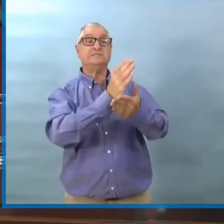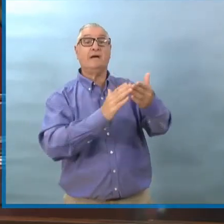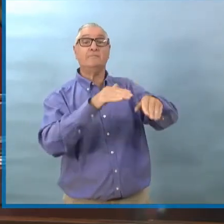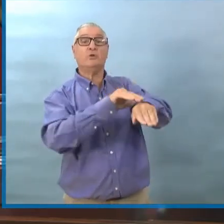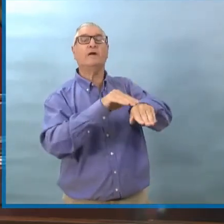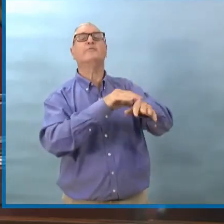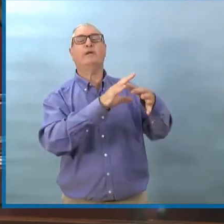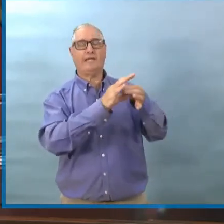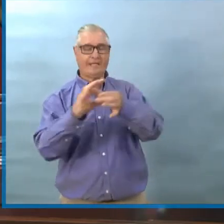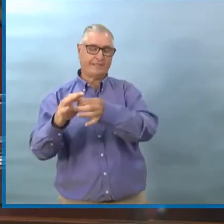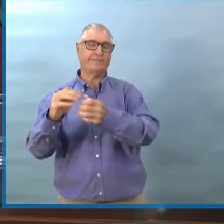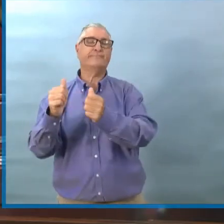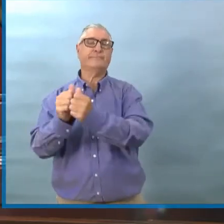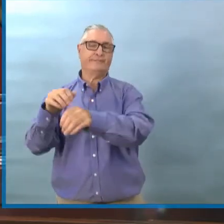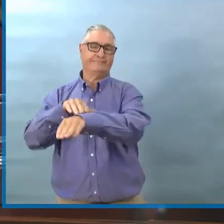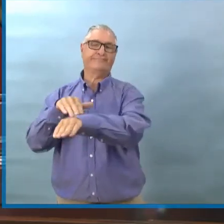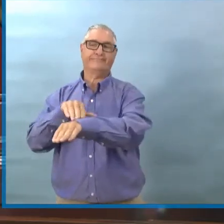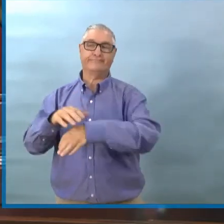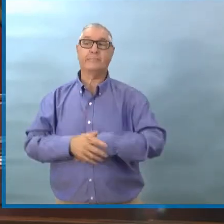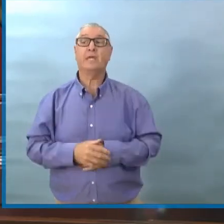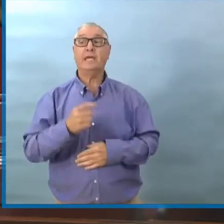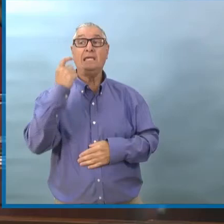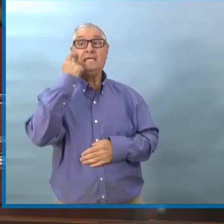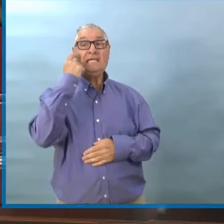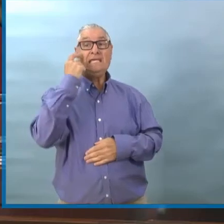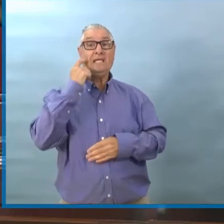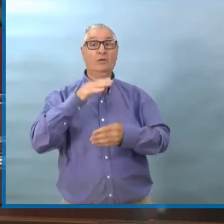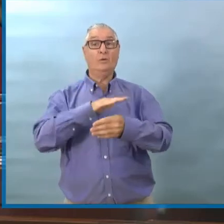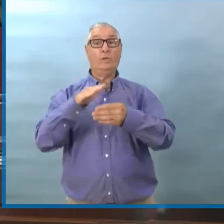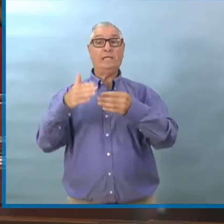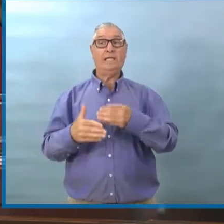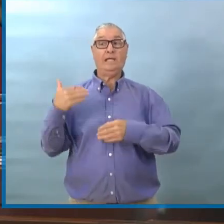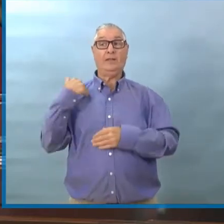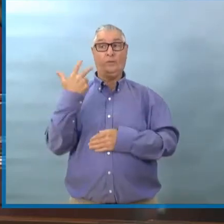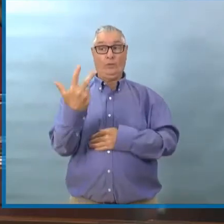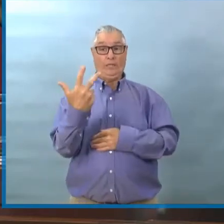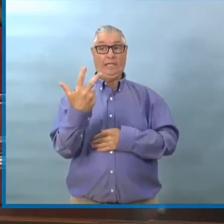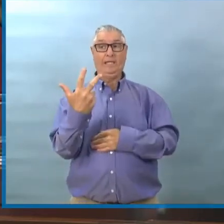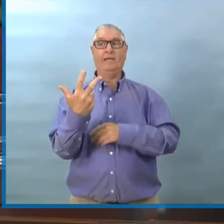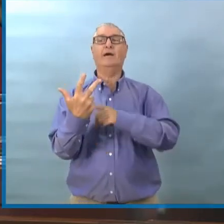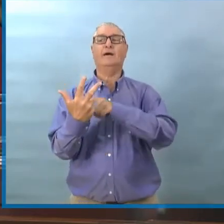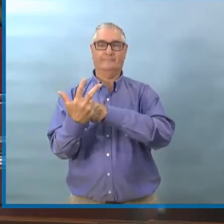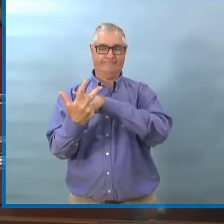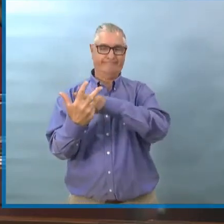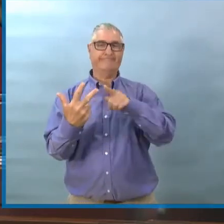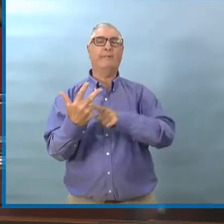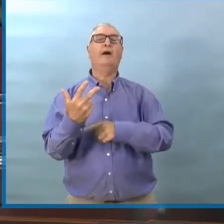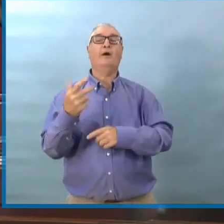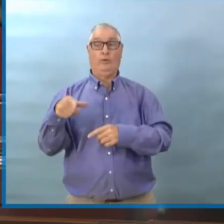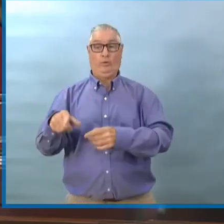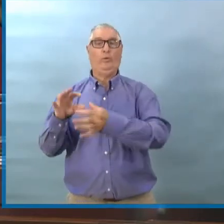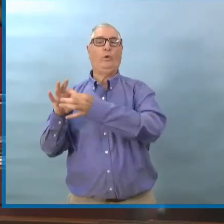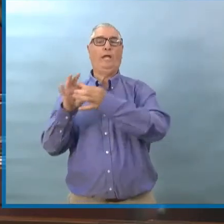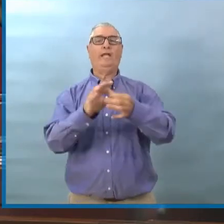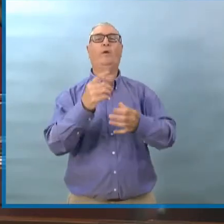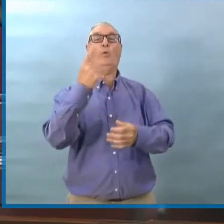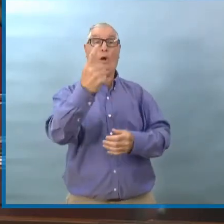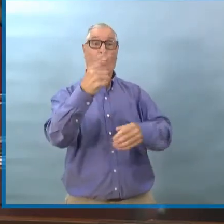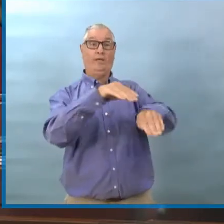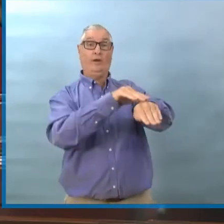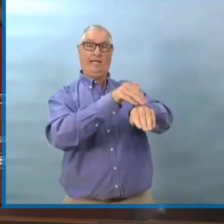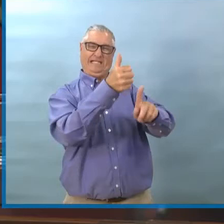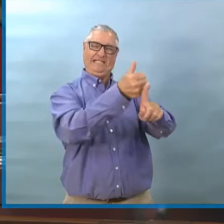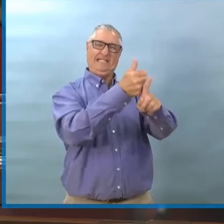Et les trois cas de la fin de semaine sont des contacts proches de conducteurs. Donc, certainement, on